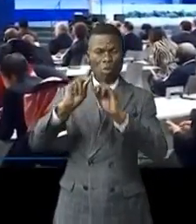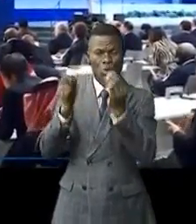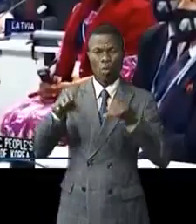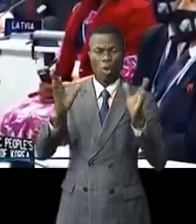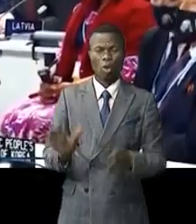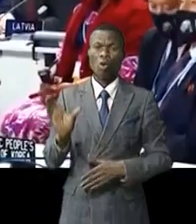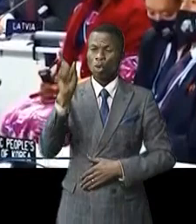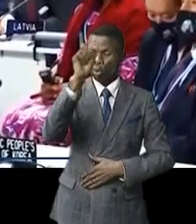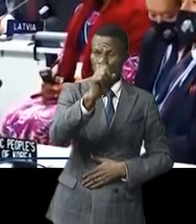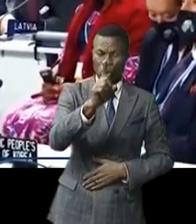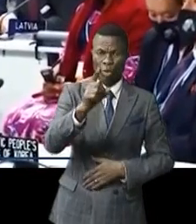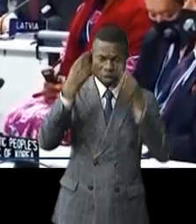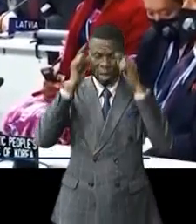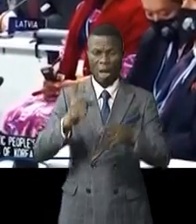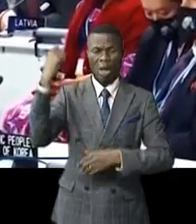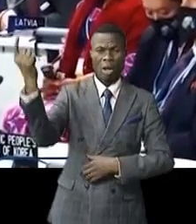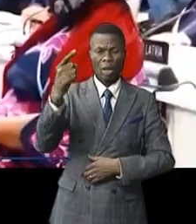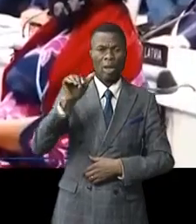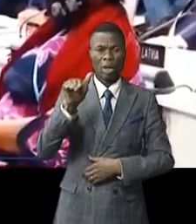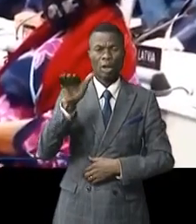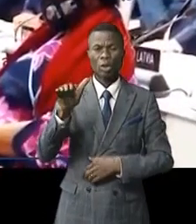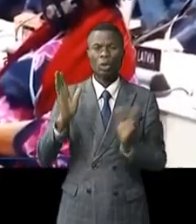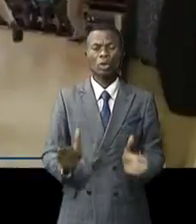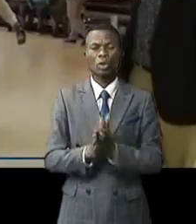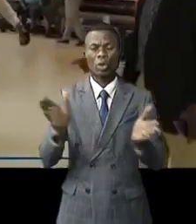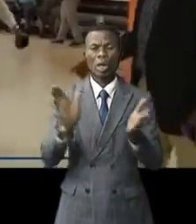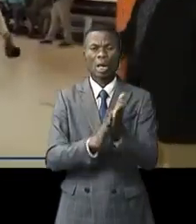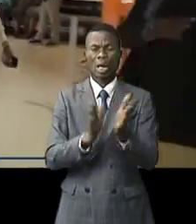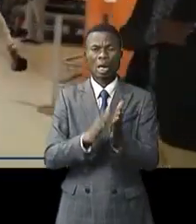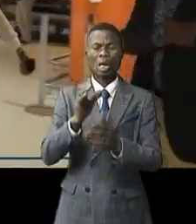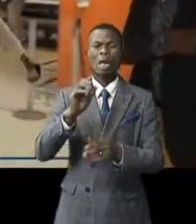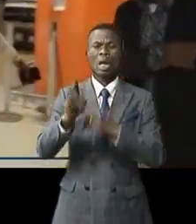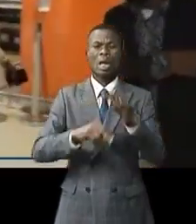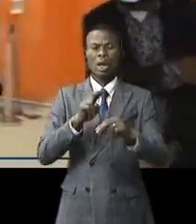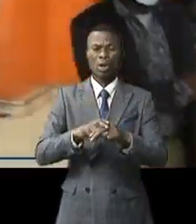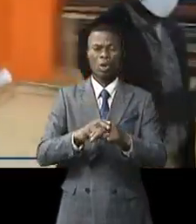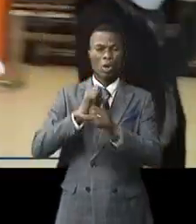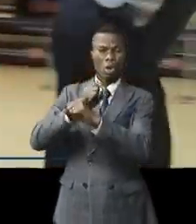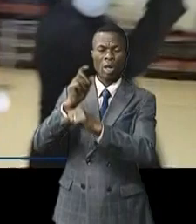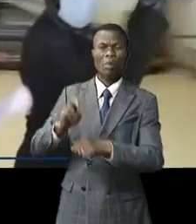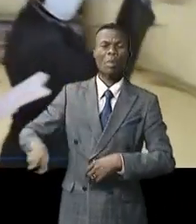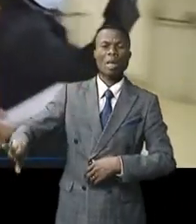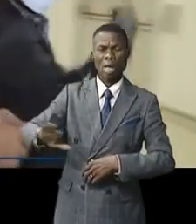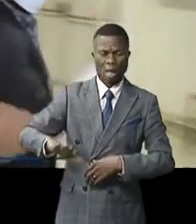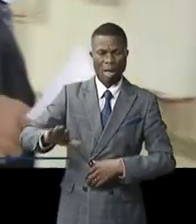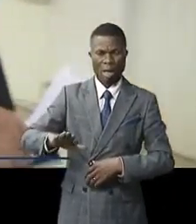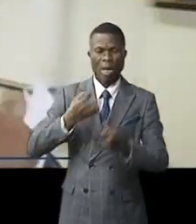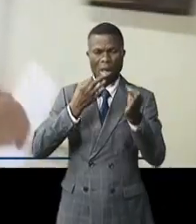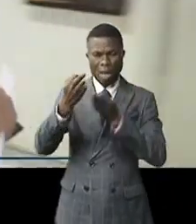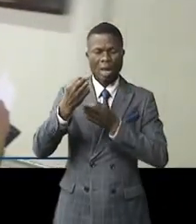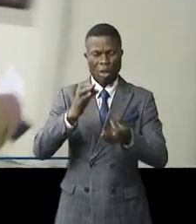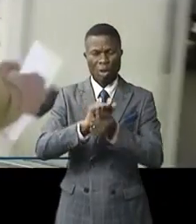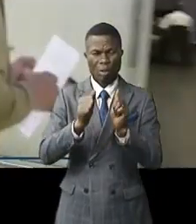congolaise avec les décideurs du monde, le directeur général de l'Institut congolais pour la conservation de la nature a égriné quelques